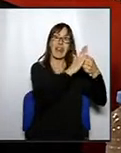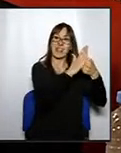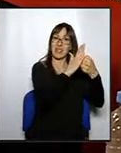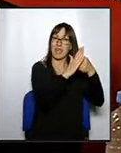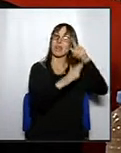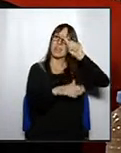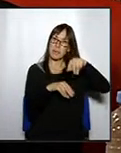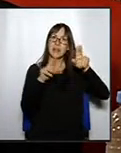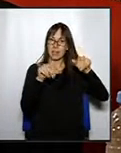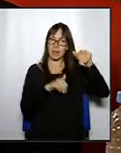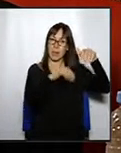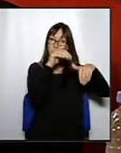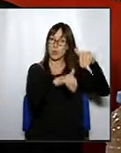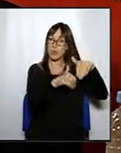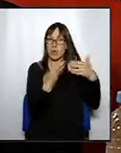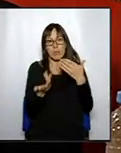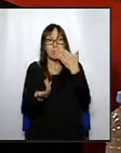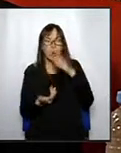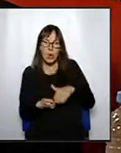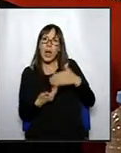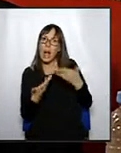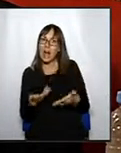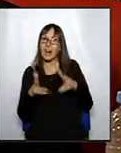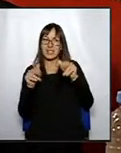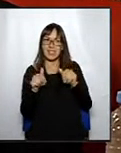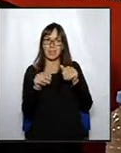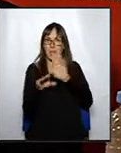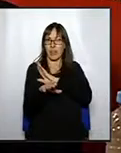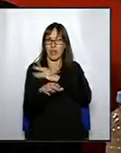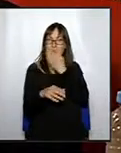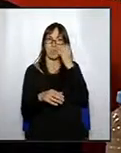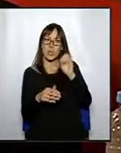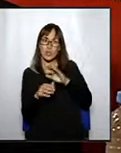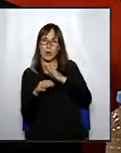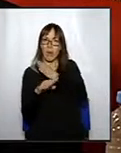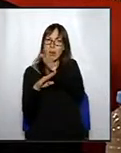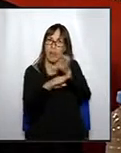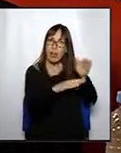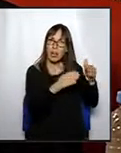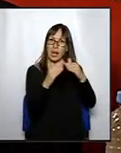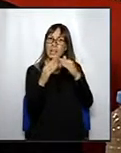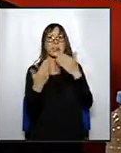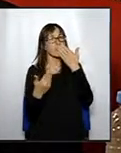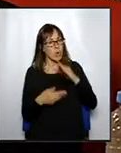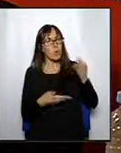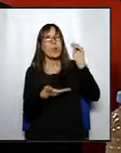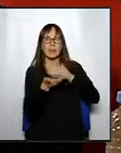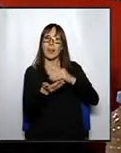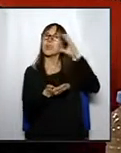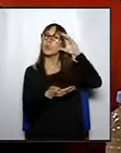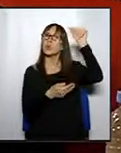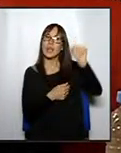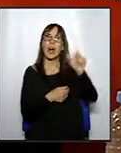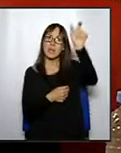És evident, doncs, i de sentit comú, que en un tema de tant calat per la nostra ciutat puguem escoltar la veu dels ciutadans abans de prendre